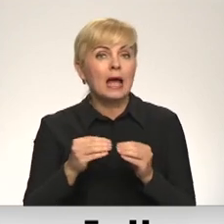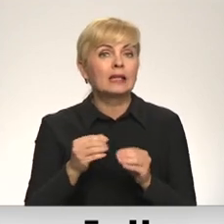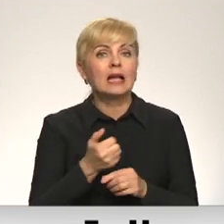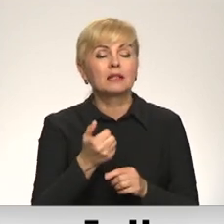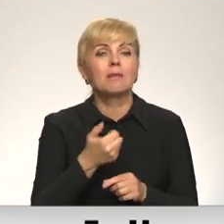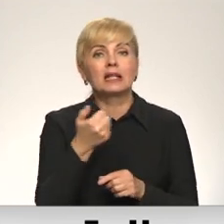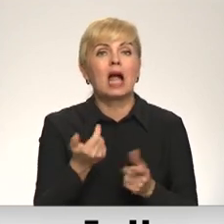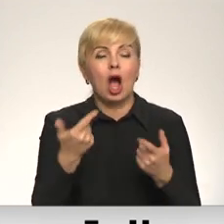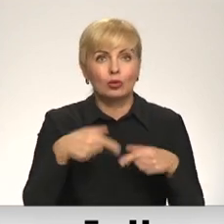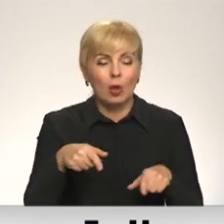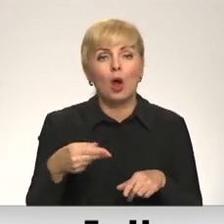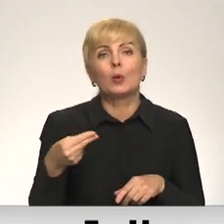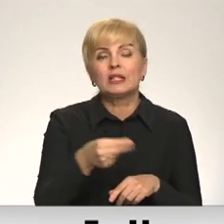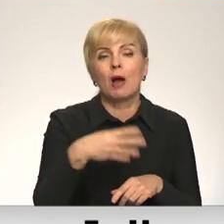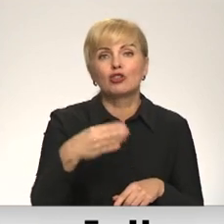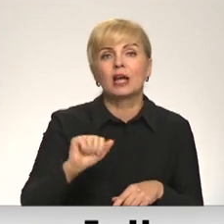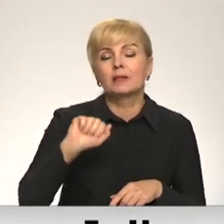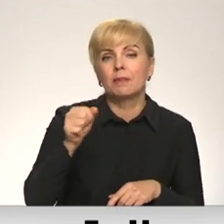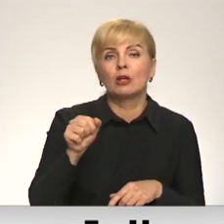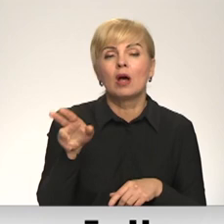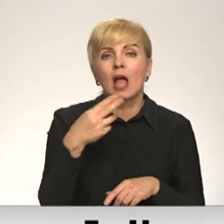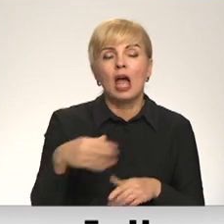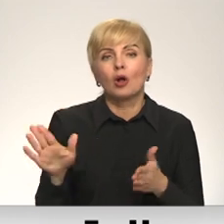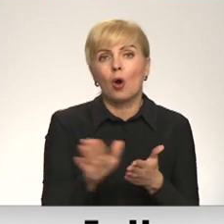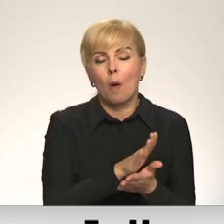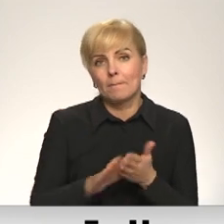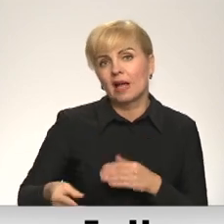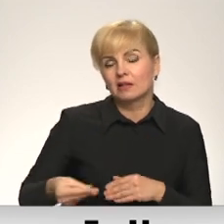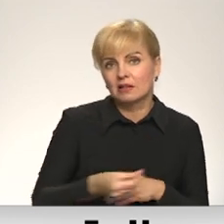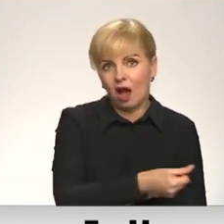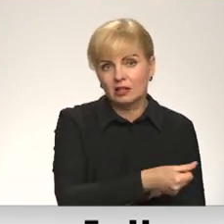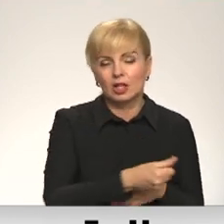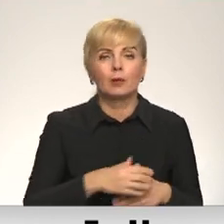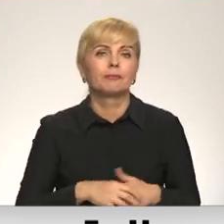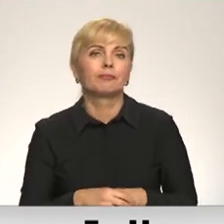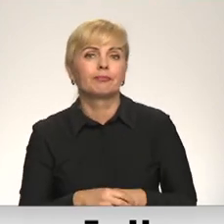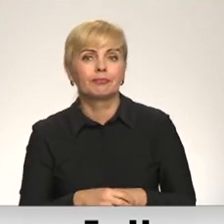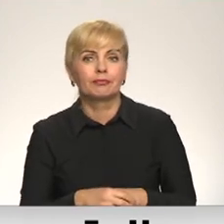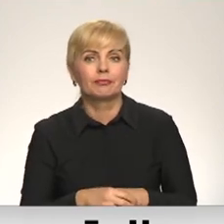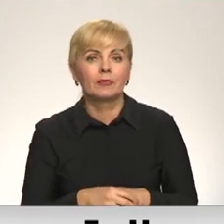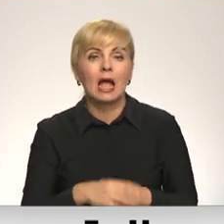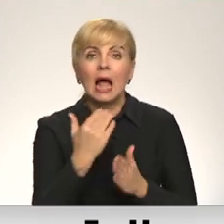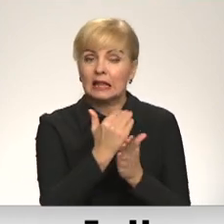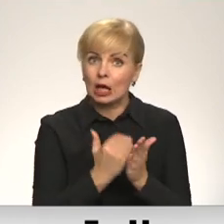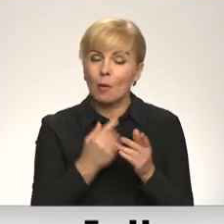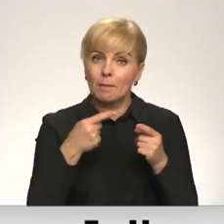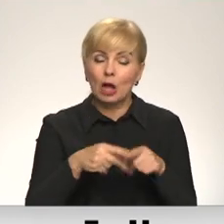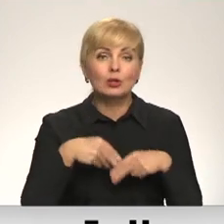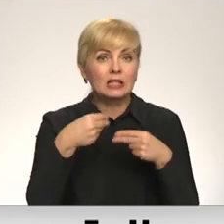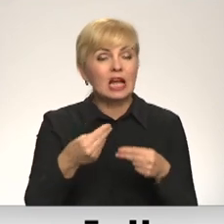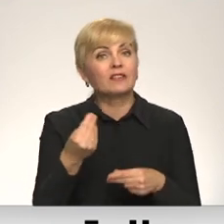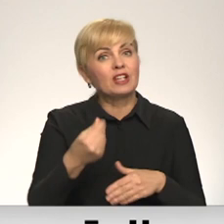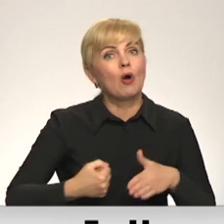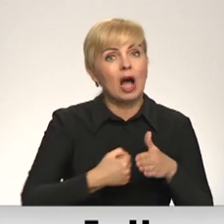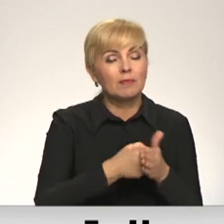laikā izmaksāt 40 miljonu eiro kompensāciju. Turpina Madara Līcīte. Likuma mērķisnīt finansiālu